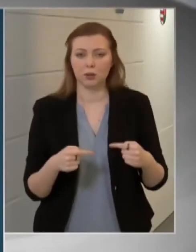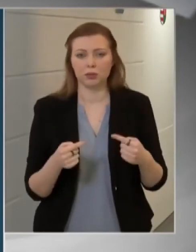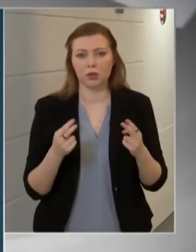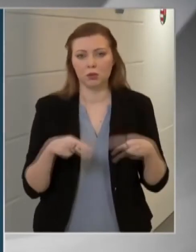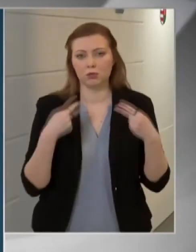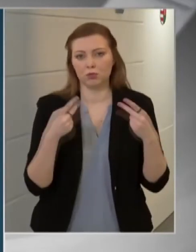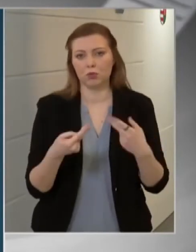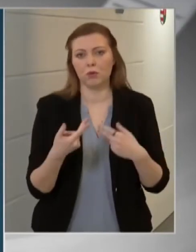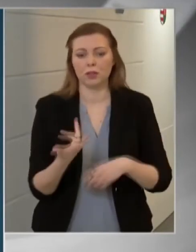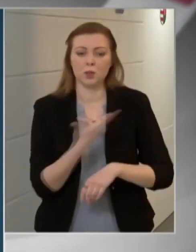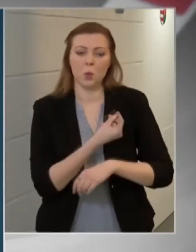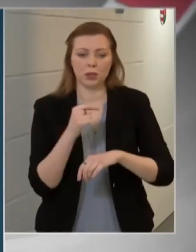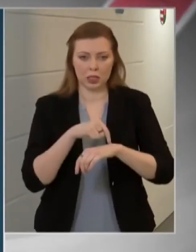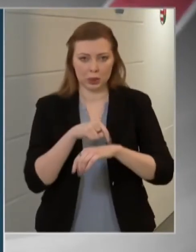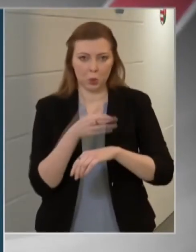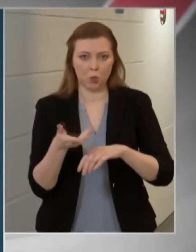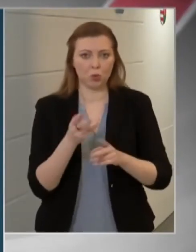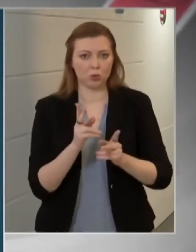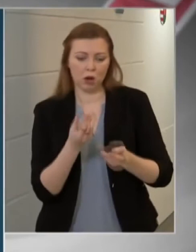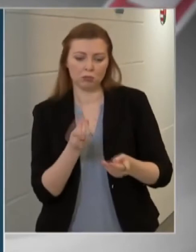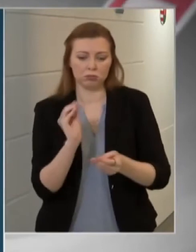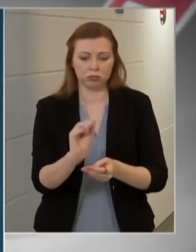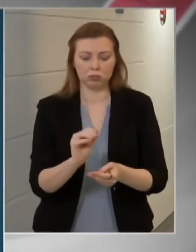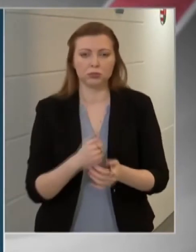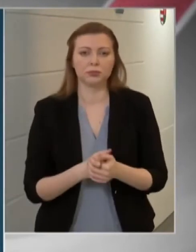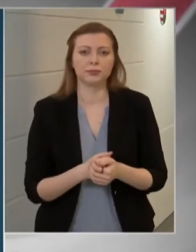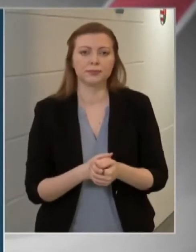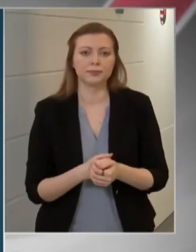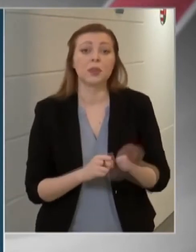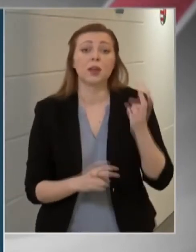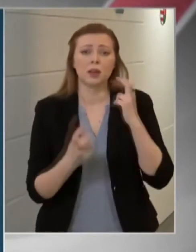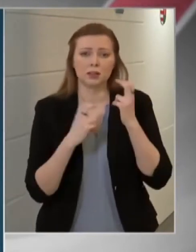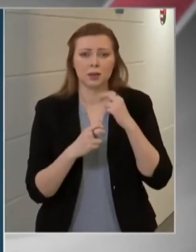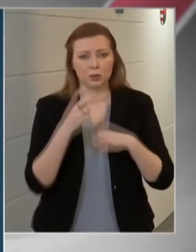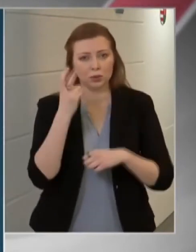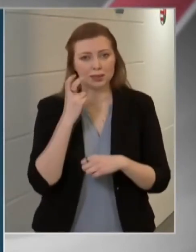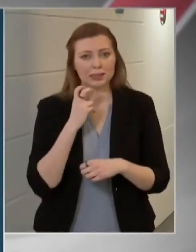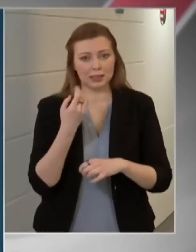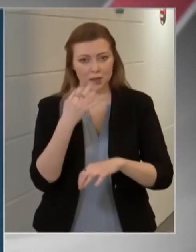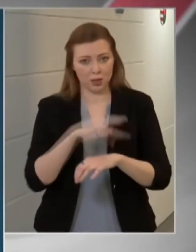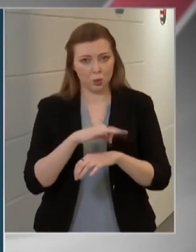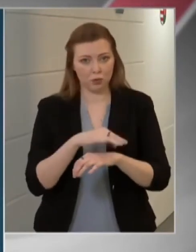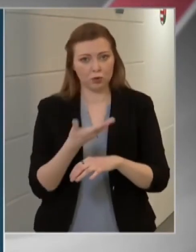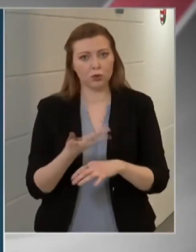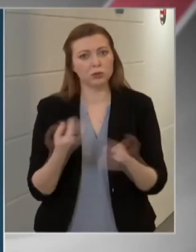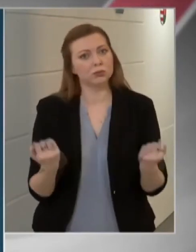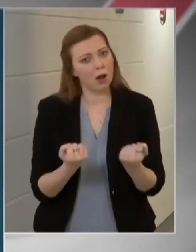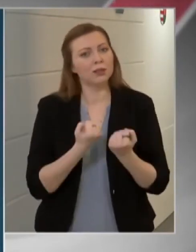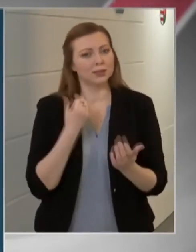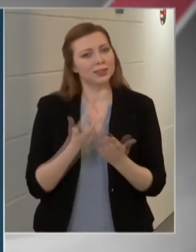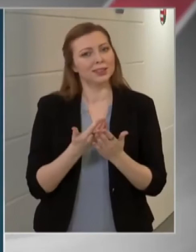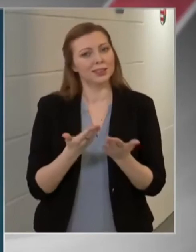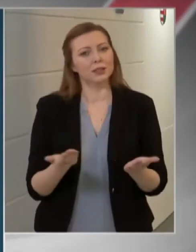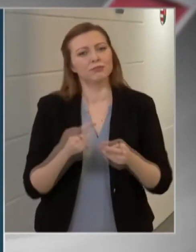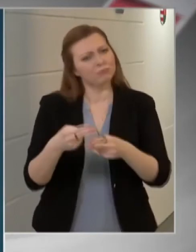következő oltásnak az időpontját. A koronavírus járvány elleni védekezés új szakaszához érkezett azzal, hogy